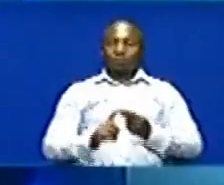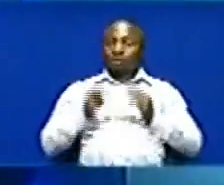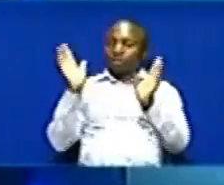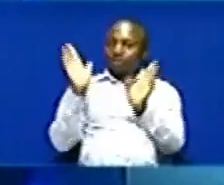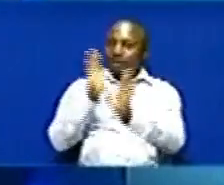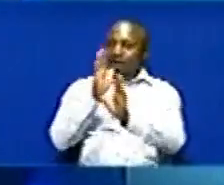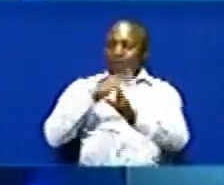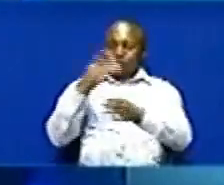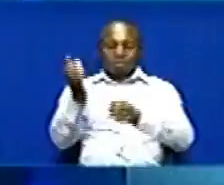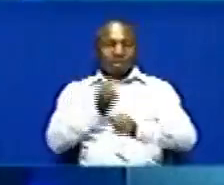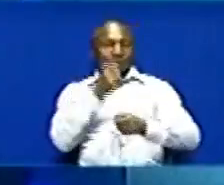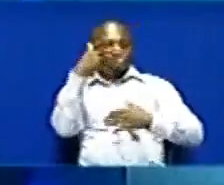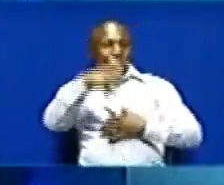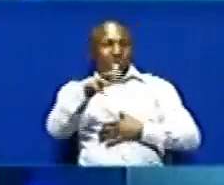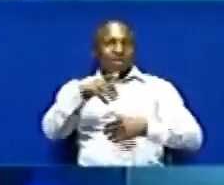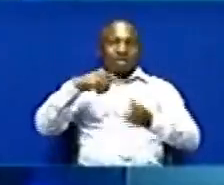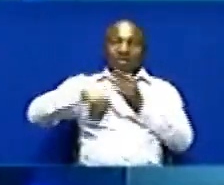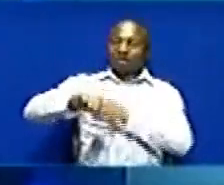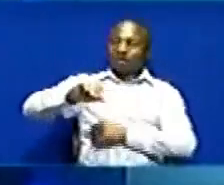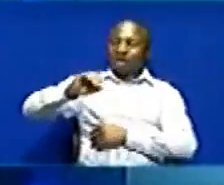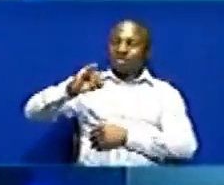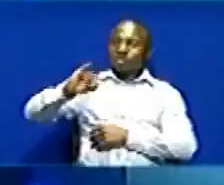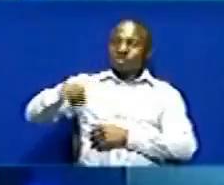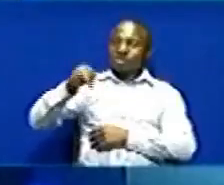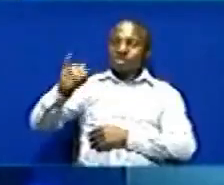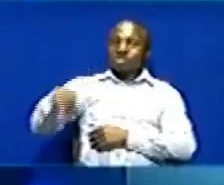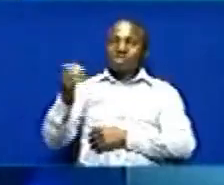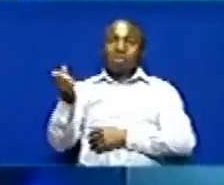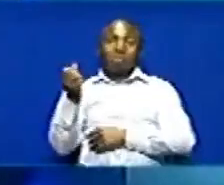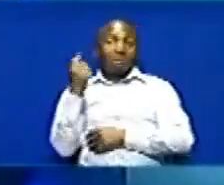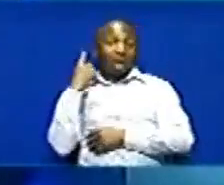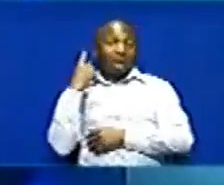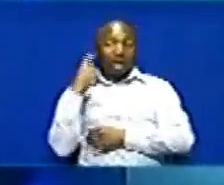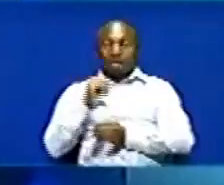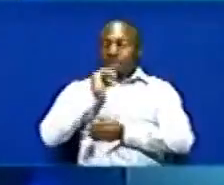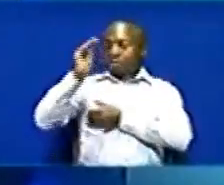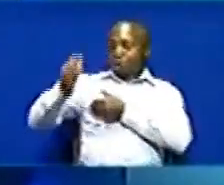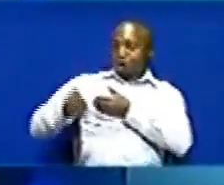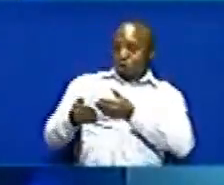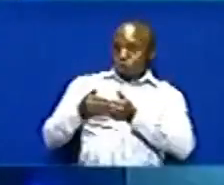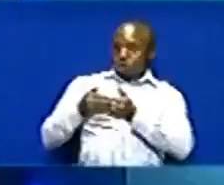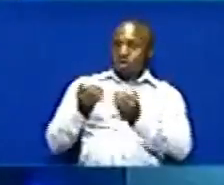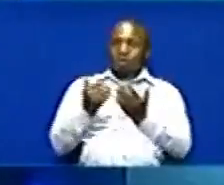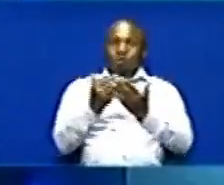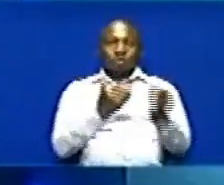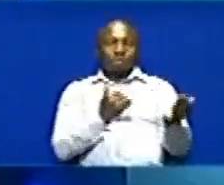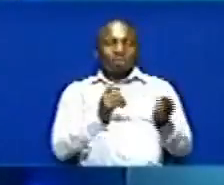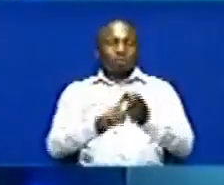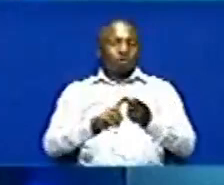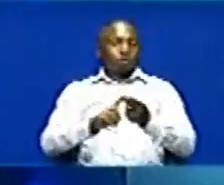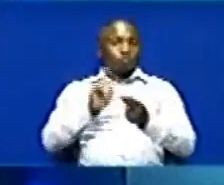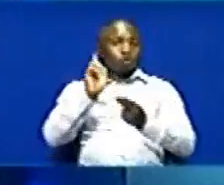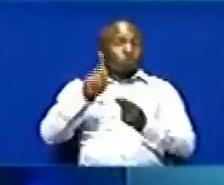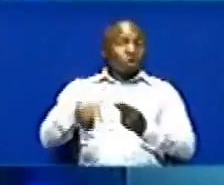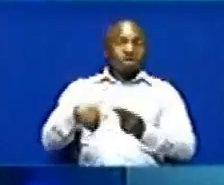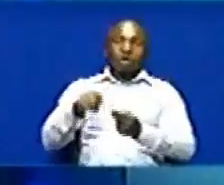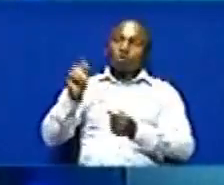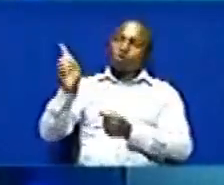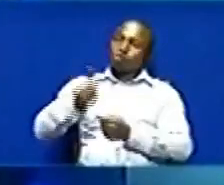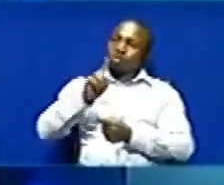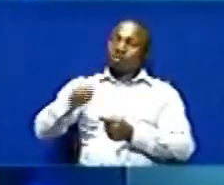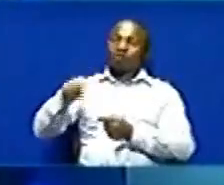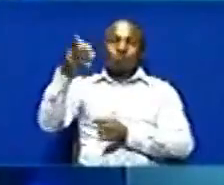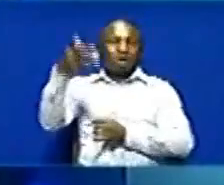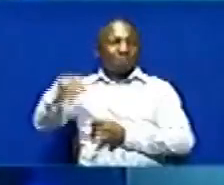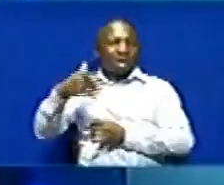upatika naji wa maji katika Jiji Lambea Inatajwa kuamba imerejea Ufuatia uhaba wa maji Uliyukumba maineo